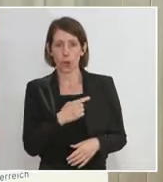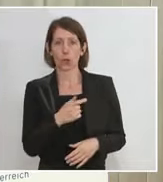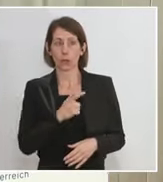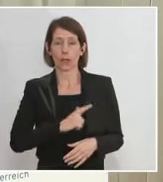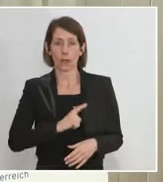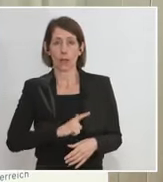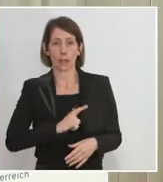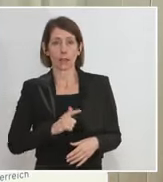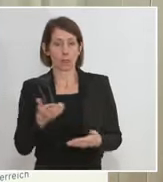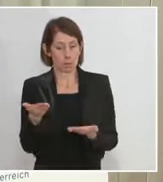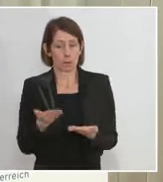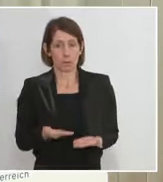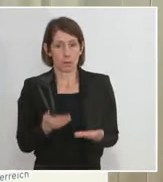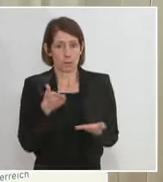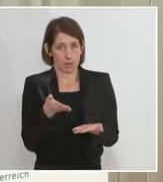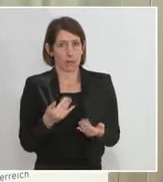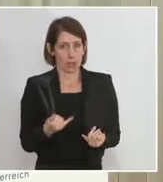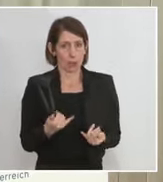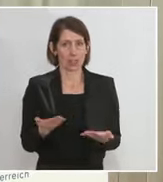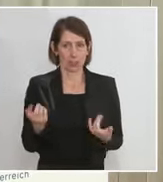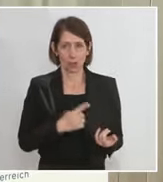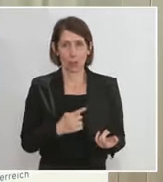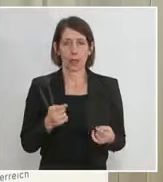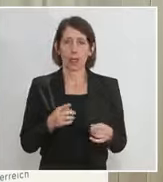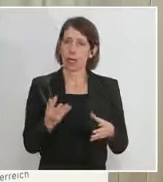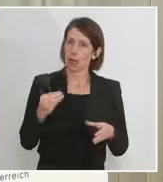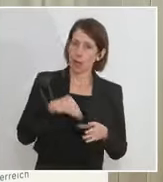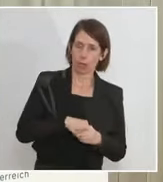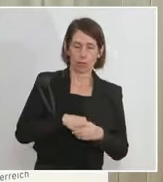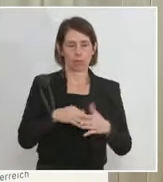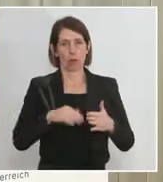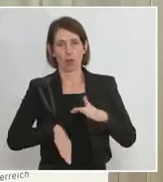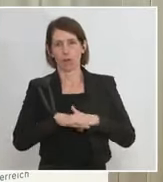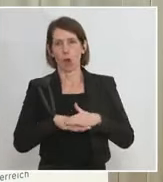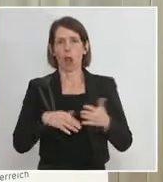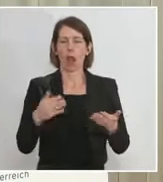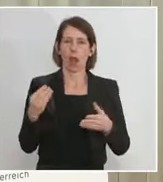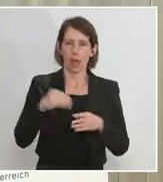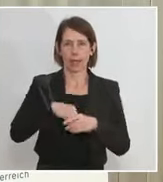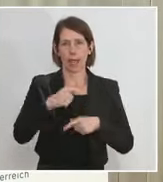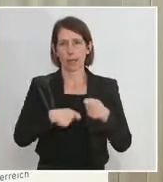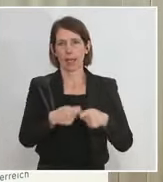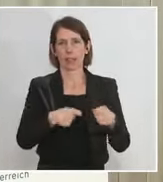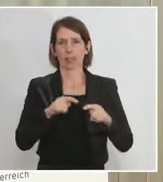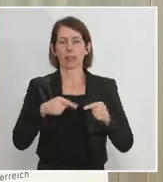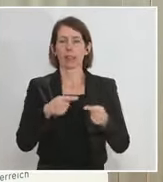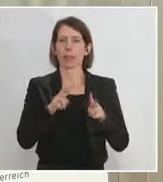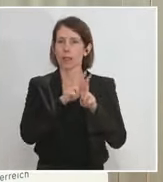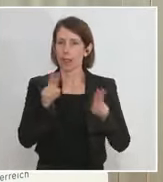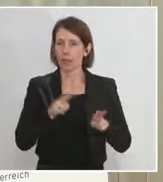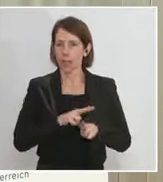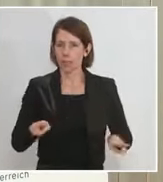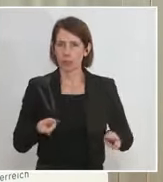erwartet werden. Wir werden das natürlich selbstverständlich vollinhaltlich einarbeiten, damit wir hier ein international